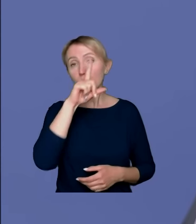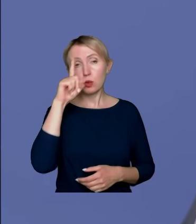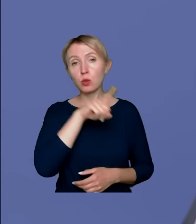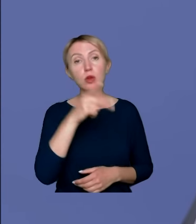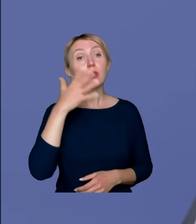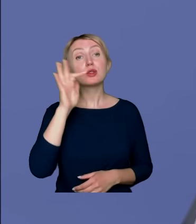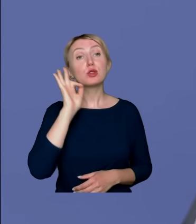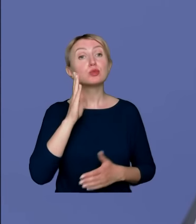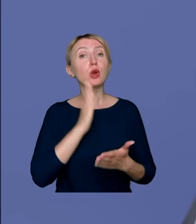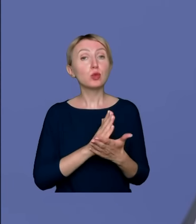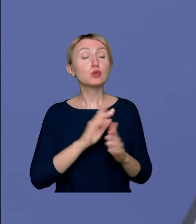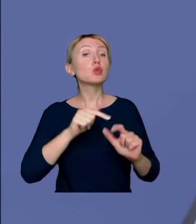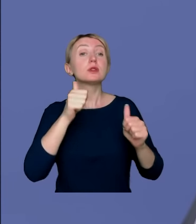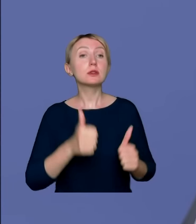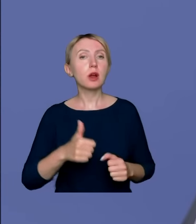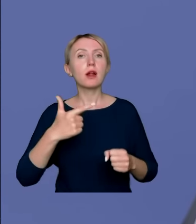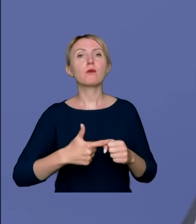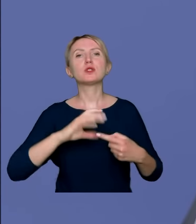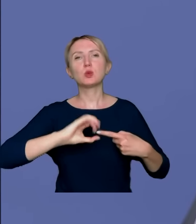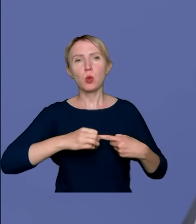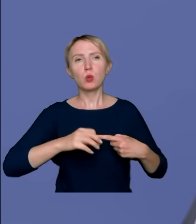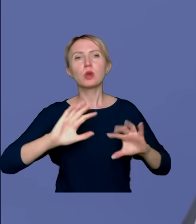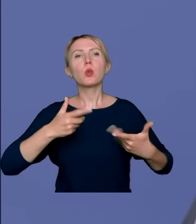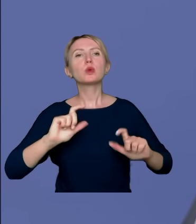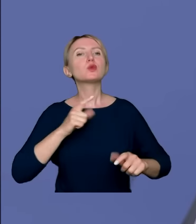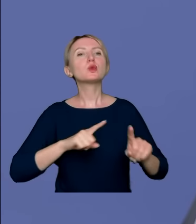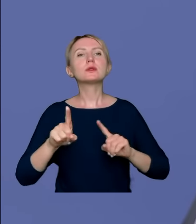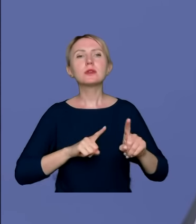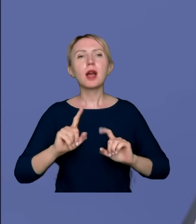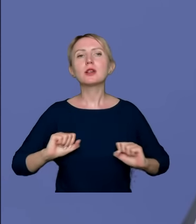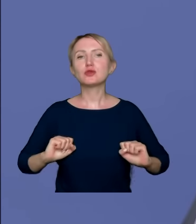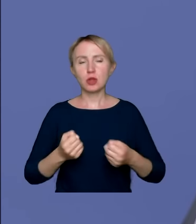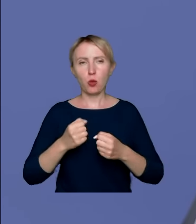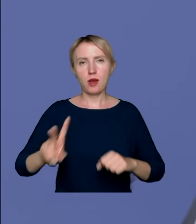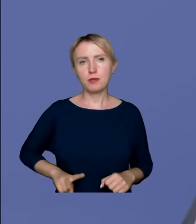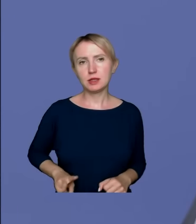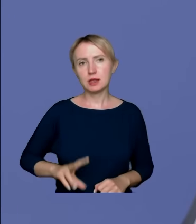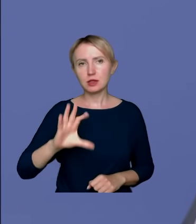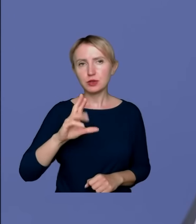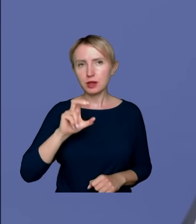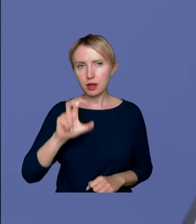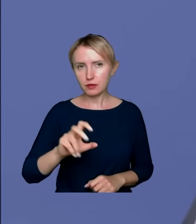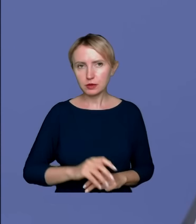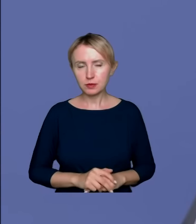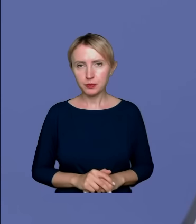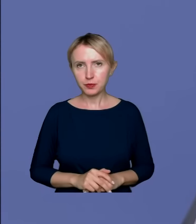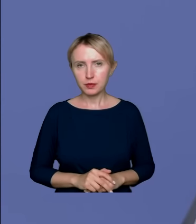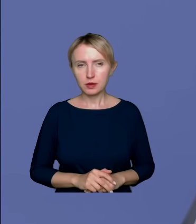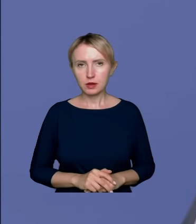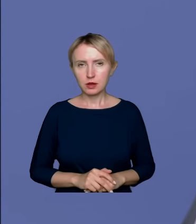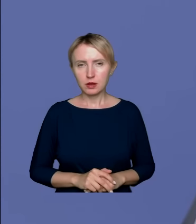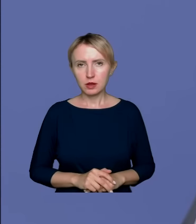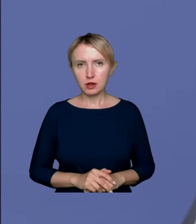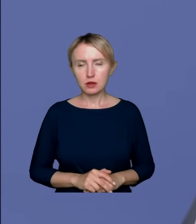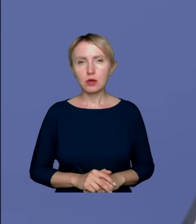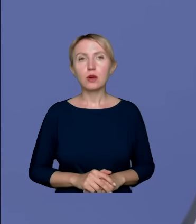się stało 20 grudnia i co oznaczały te działania ministra Sienkiewicza. Zresztą to w prawie express is veris powiedziała